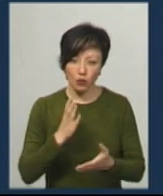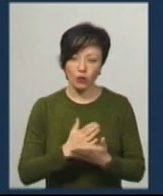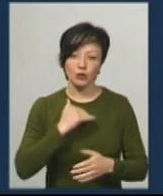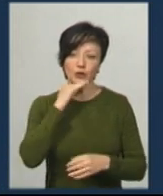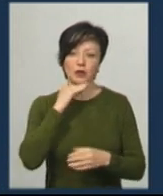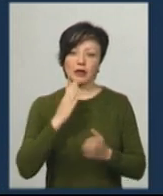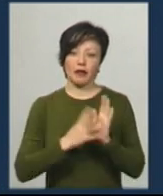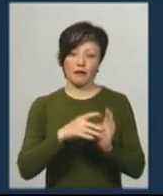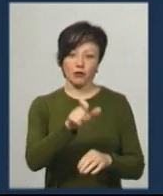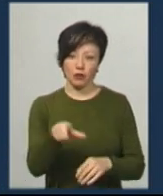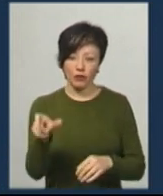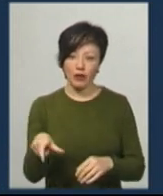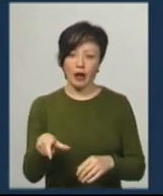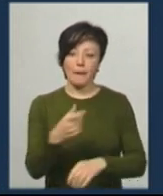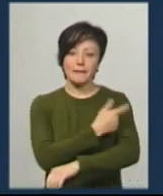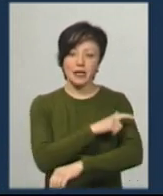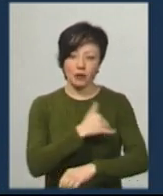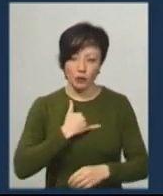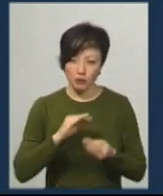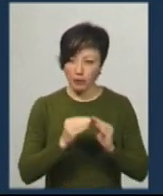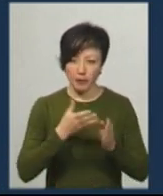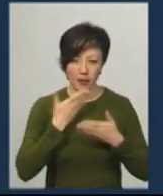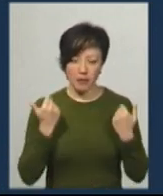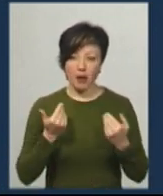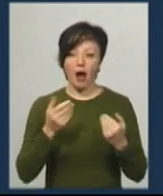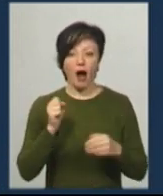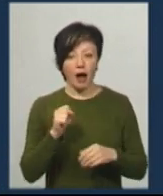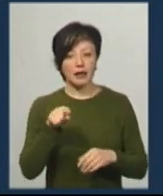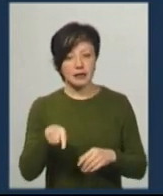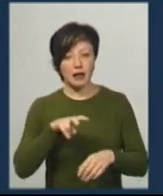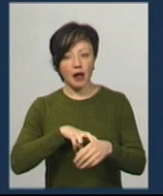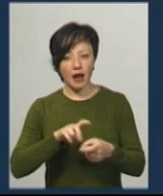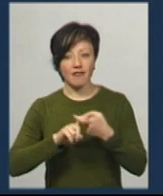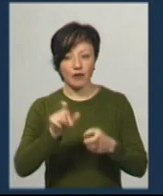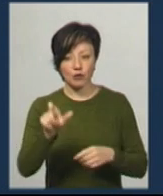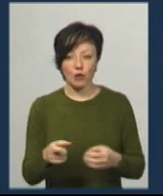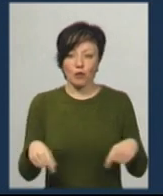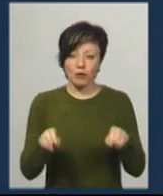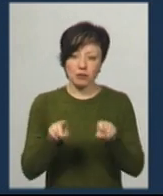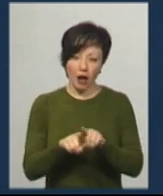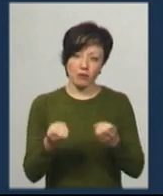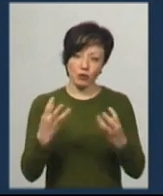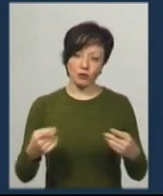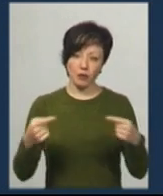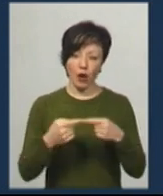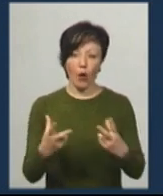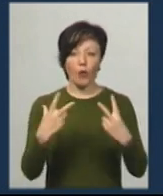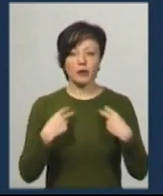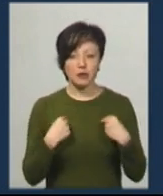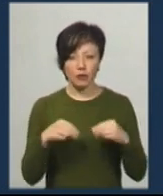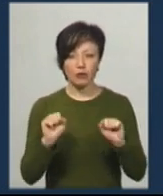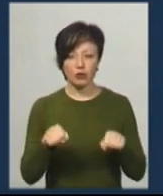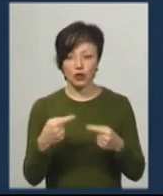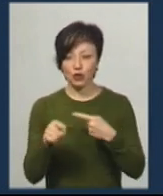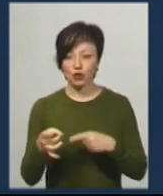'ять чоловік анестезіоли є. Медсестри, нас проблем не мають, з лікарями будуть проблеми. Просто зійшлося, хоча нам обіцяють, може,